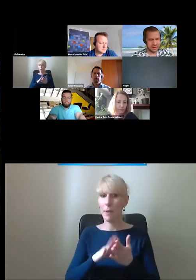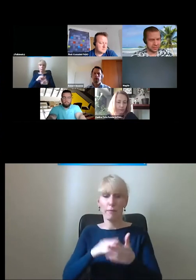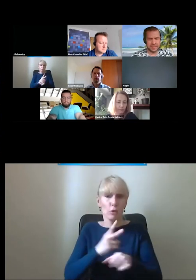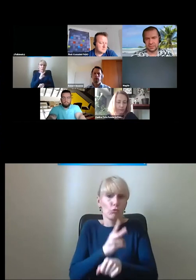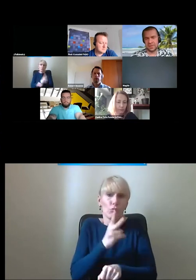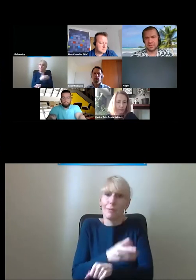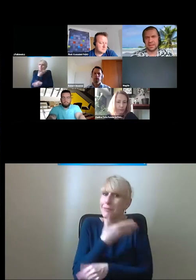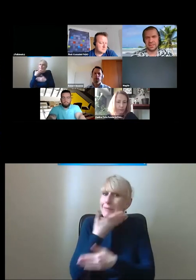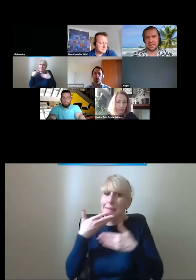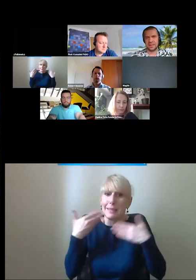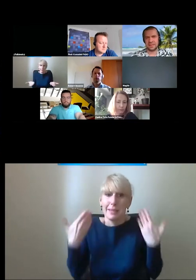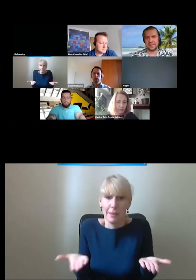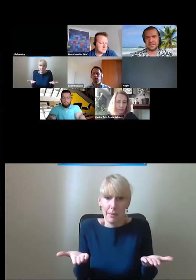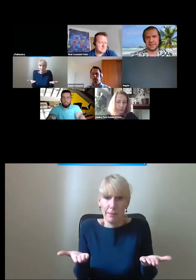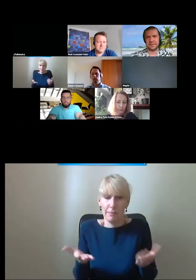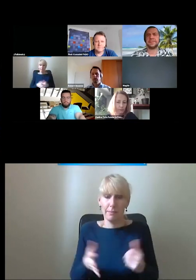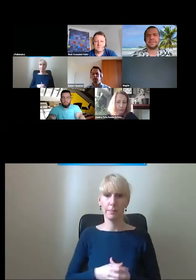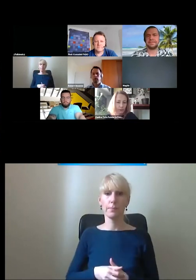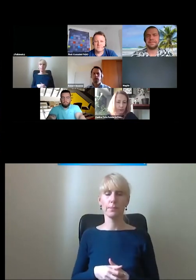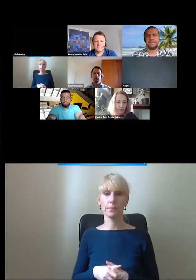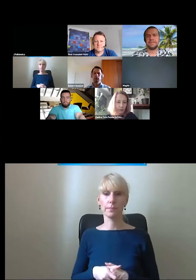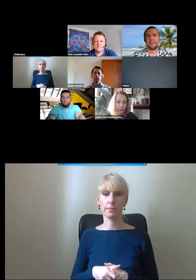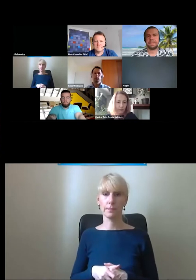na to najistotniejsze miejsce na stacji, tak?